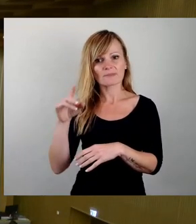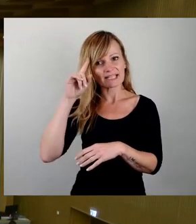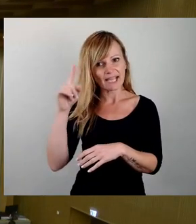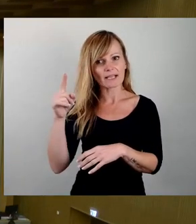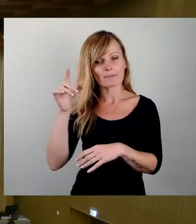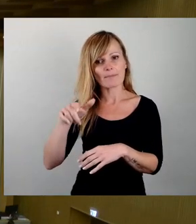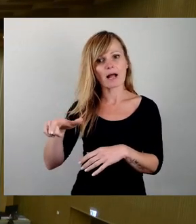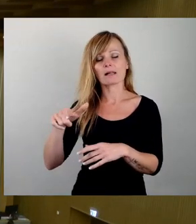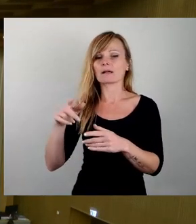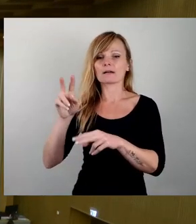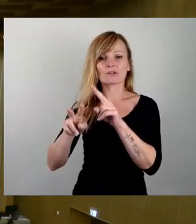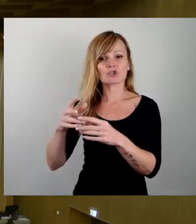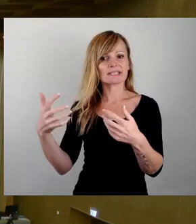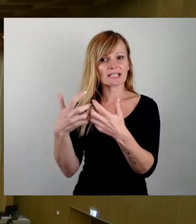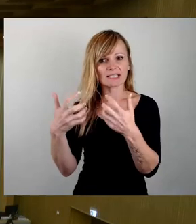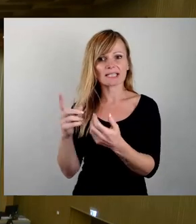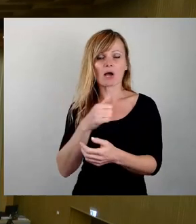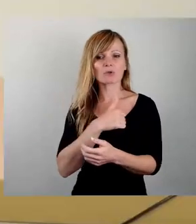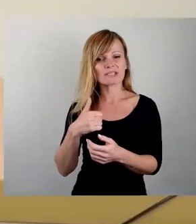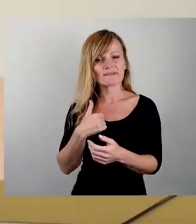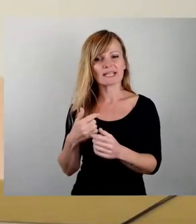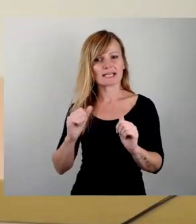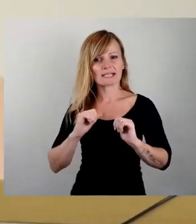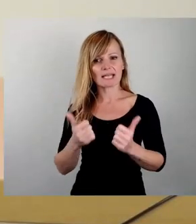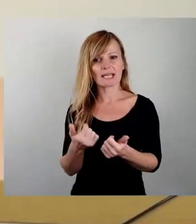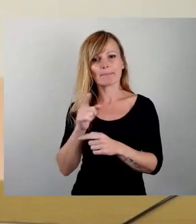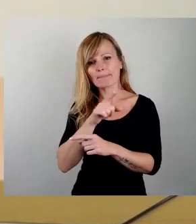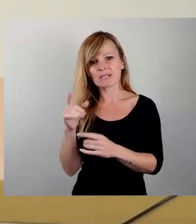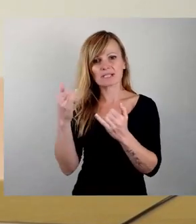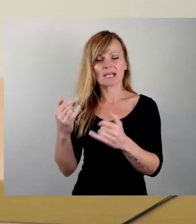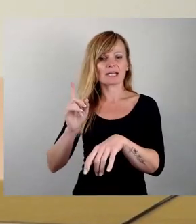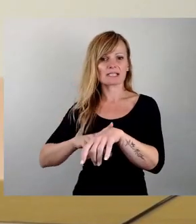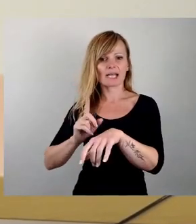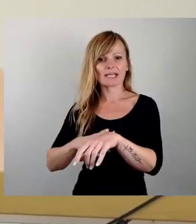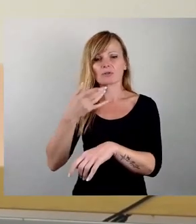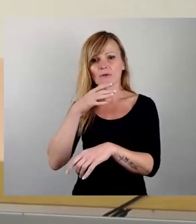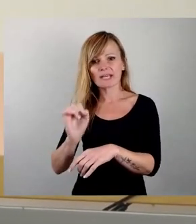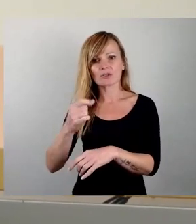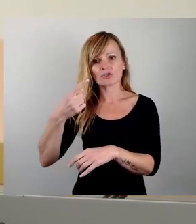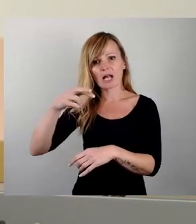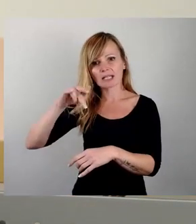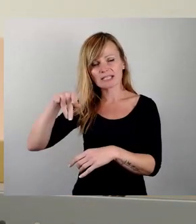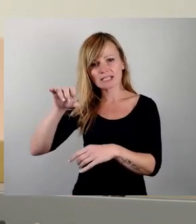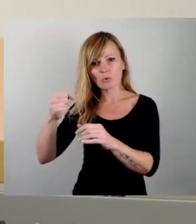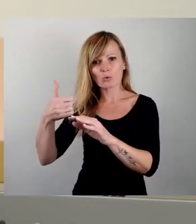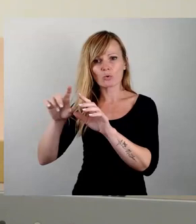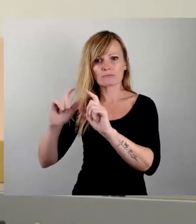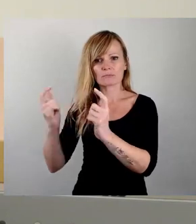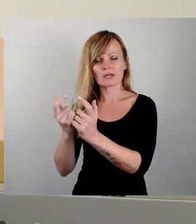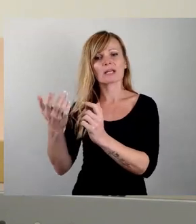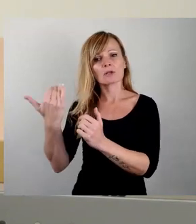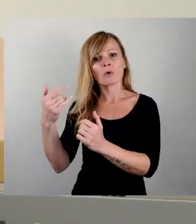Kriege wie auch zivilen Lebens ist, bis hin zu der Zeit der sowjetischen Garnison. Aus der Zeit befinden sich da ja noch